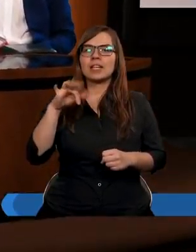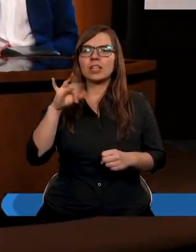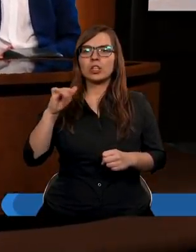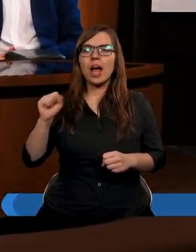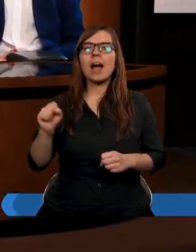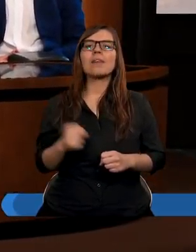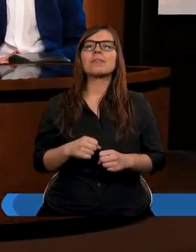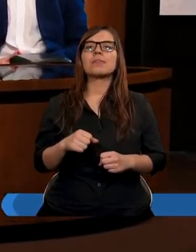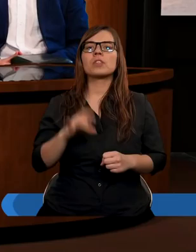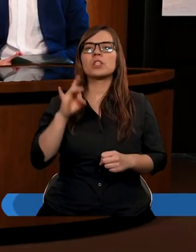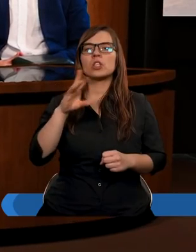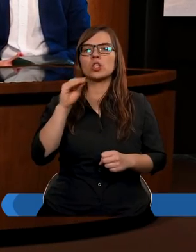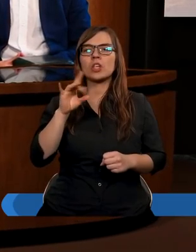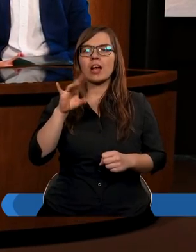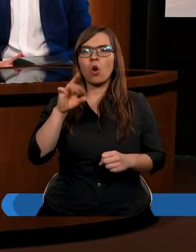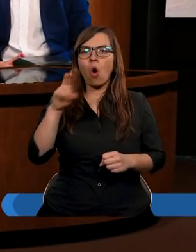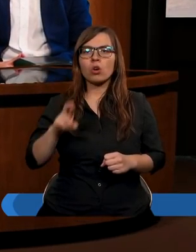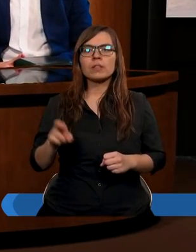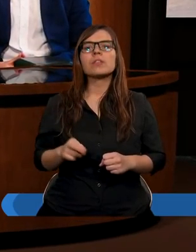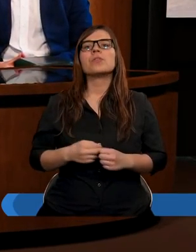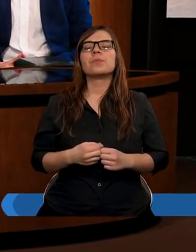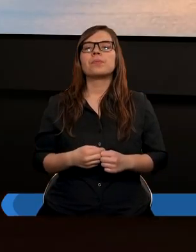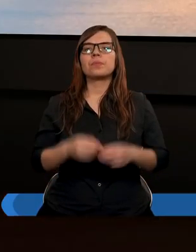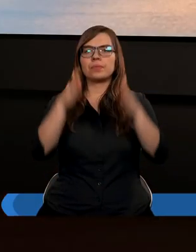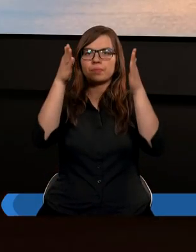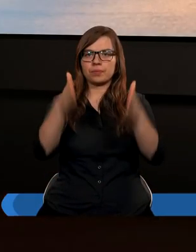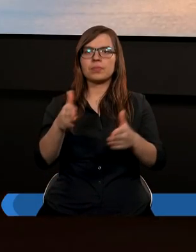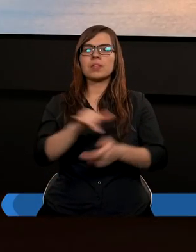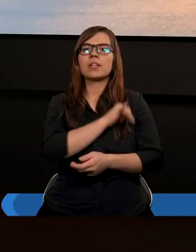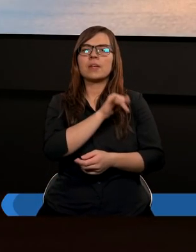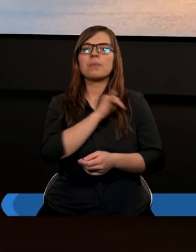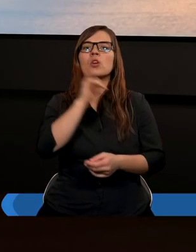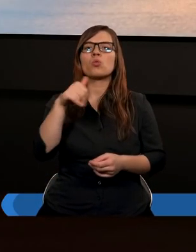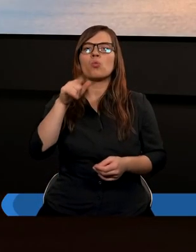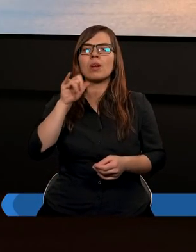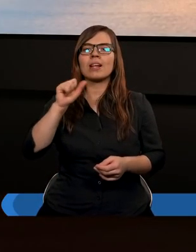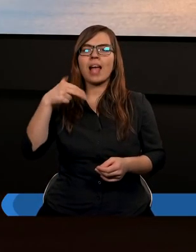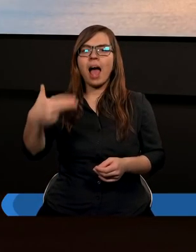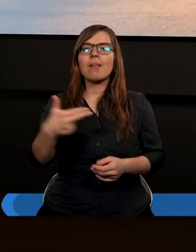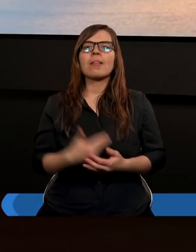Krysia i Grzegorz. A ja mam na imię Julian.